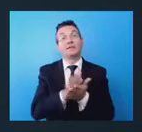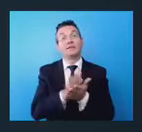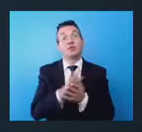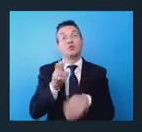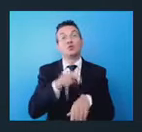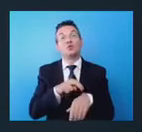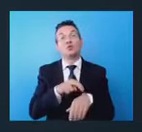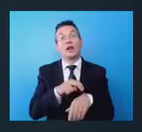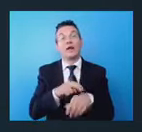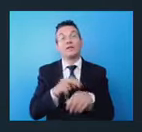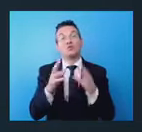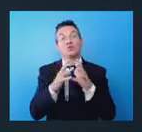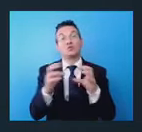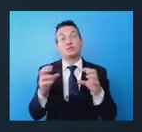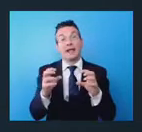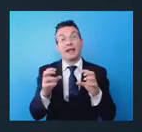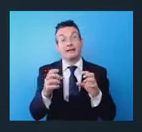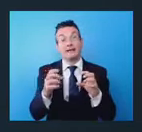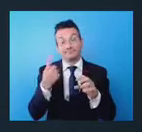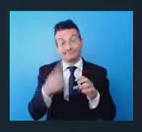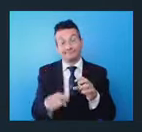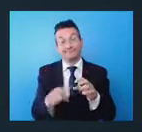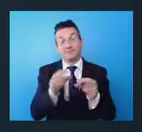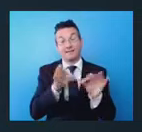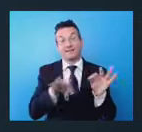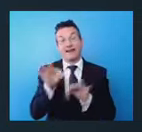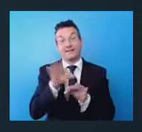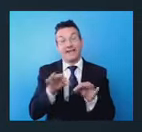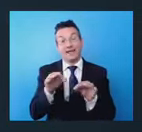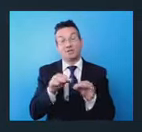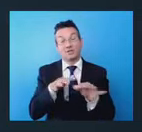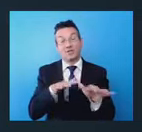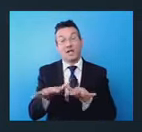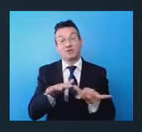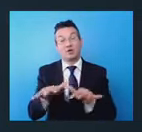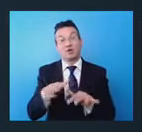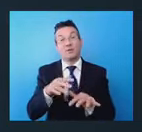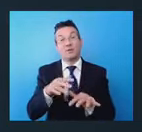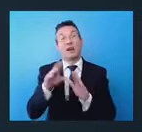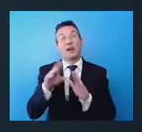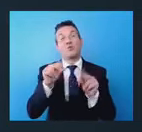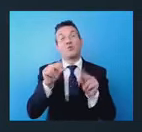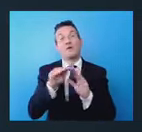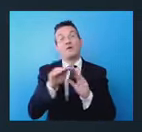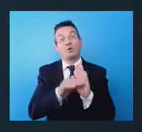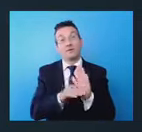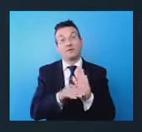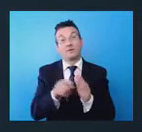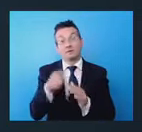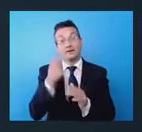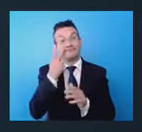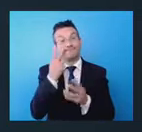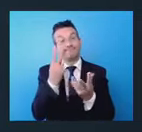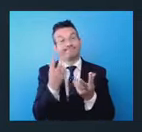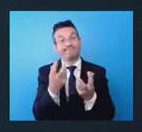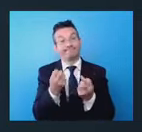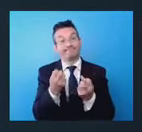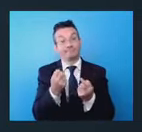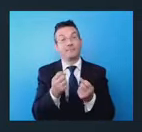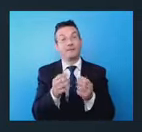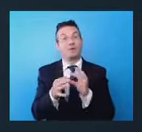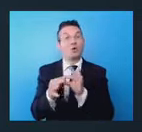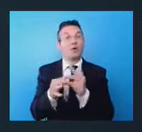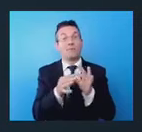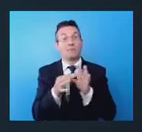sarà un'azione strategica della nuova programmazione. Lì già misuriamo concretamente questa collaborazione tra ricerca e impresa,